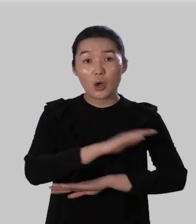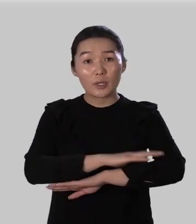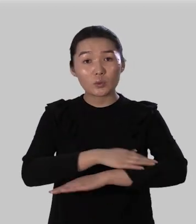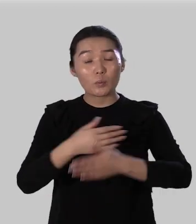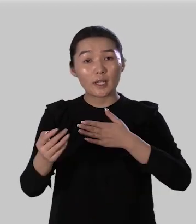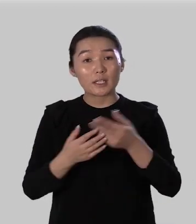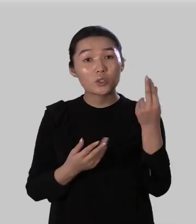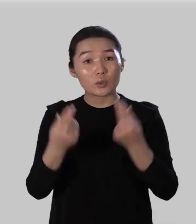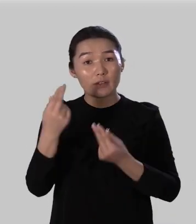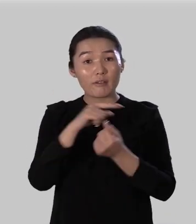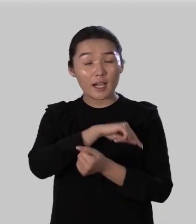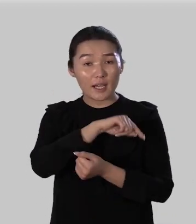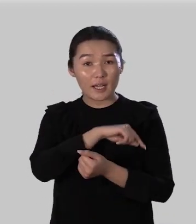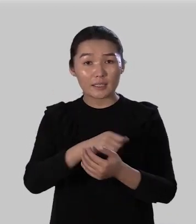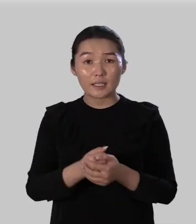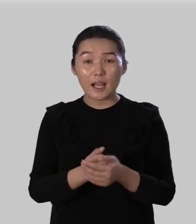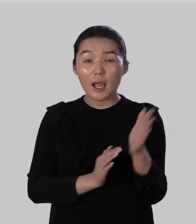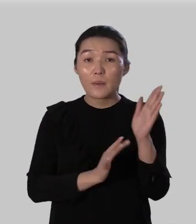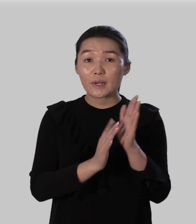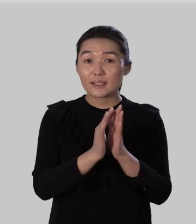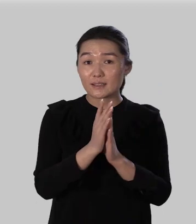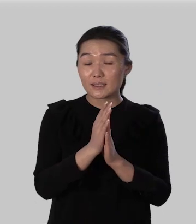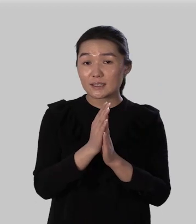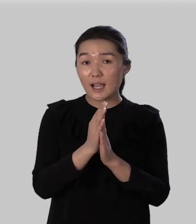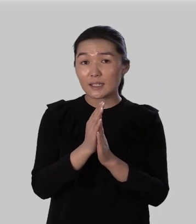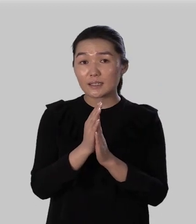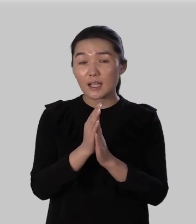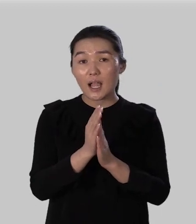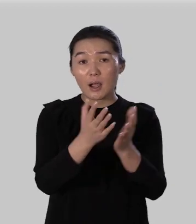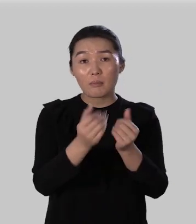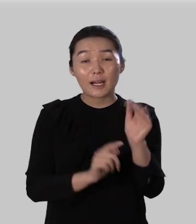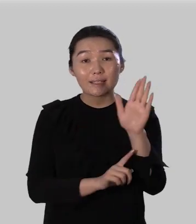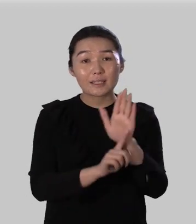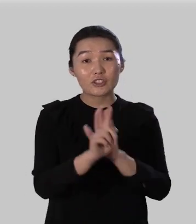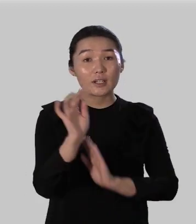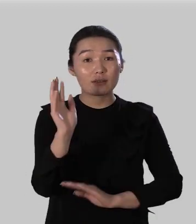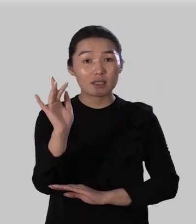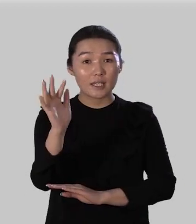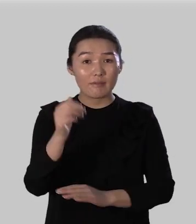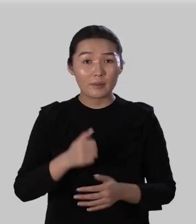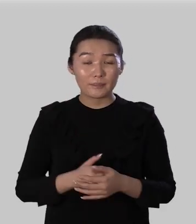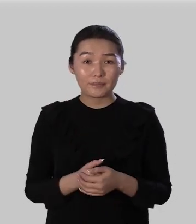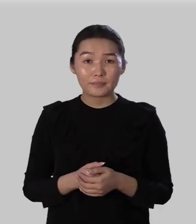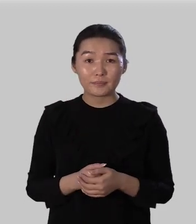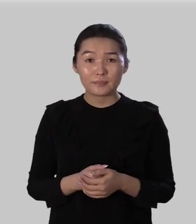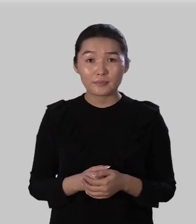шутливого характера произрастать где-то расти брать начало где-либо